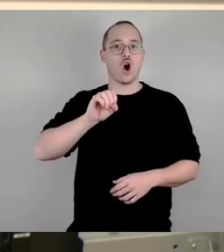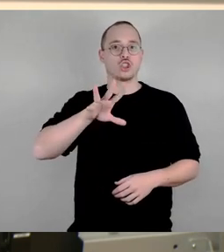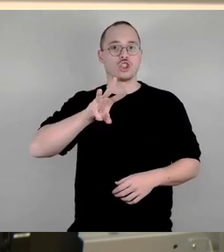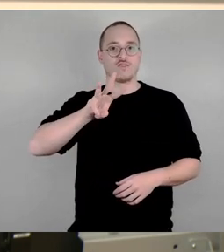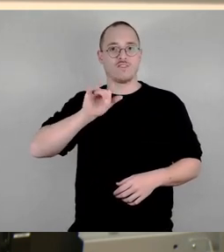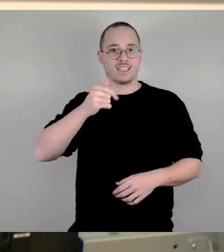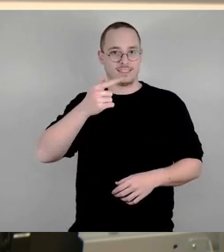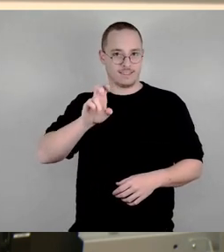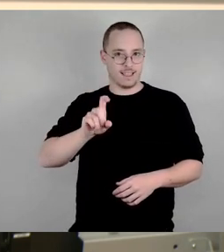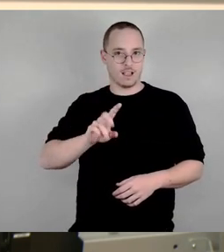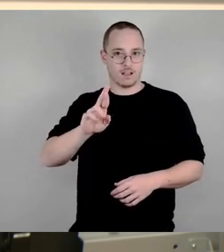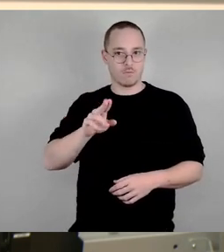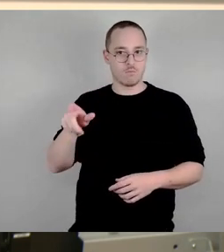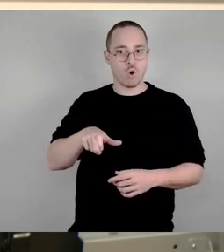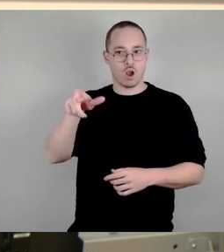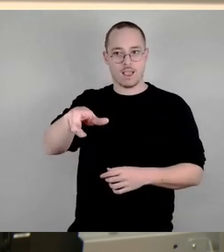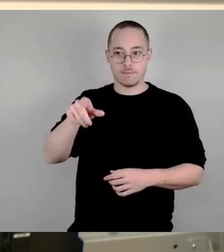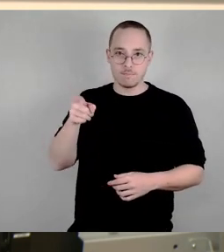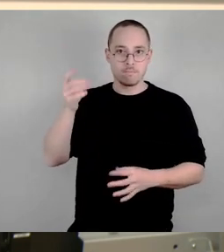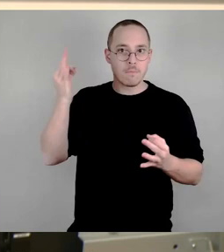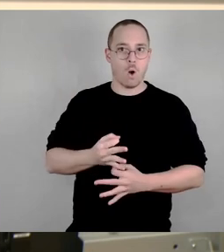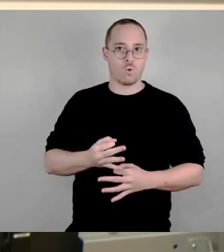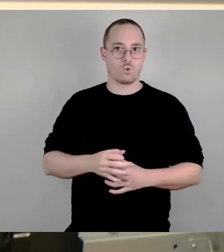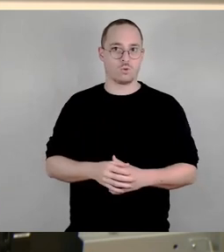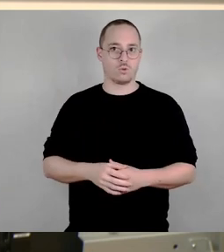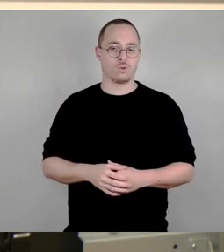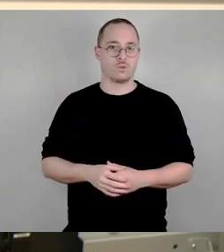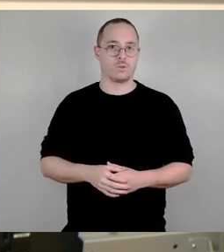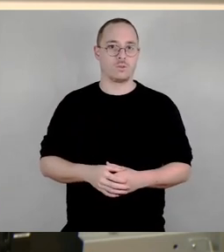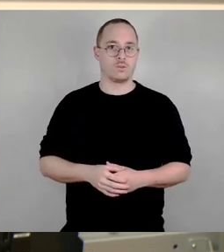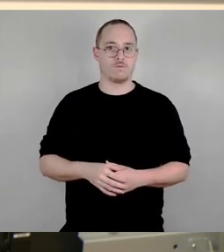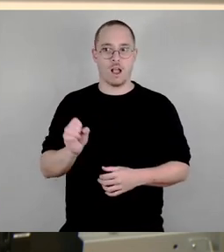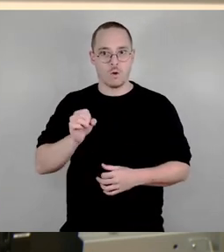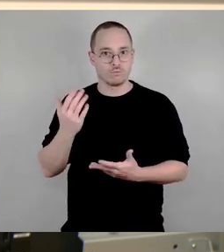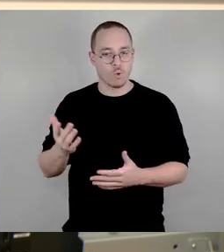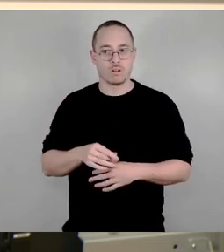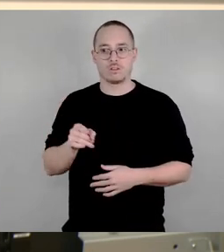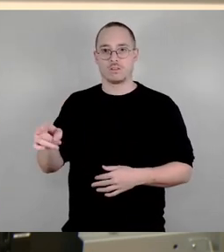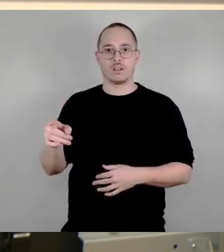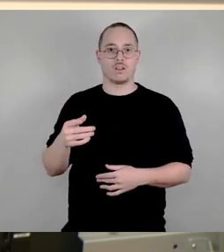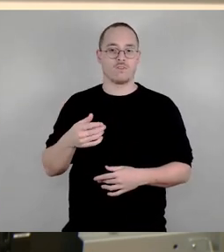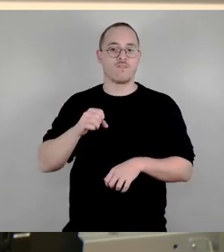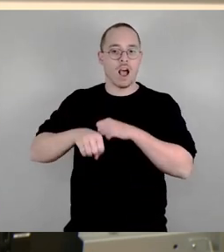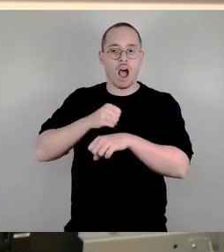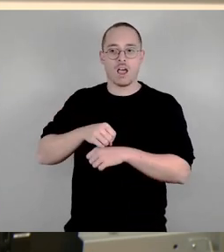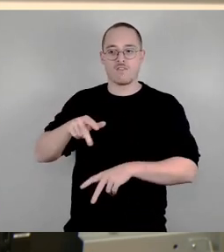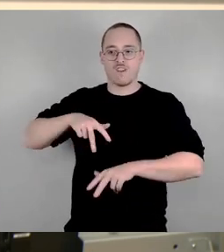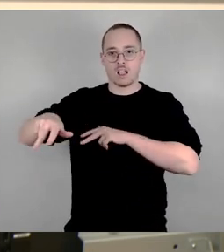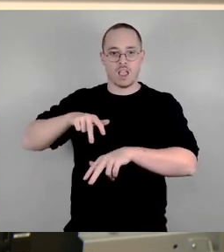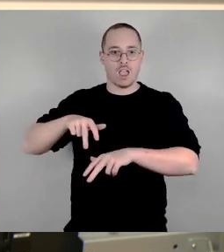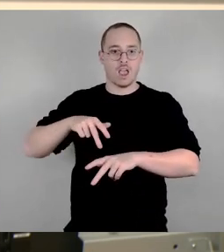Alleine schon aus dem Grund, um dieses unsägliche Problem zwischen Radverkehr und Fußgängern auf den